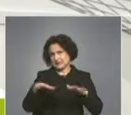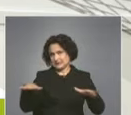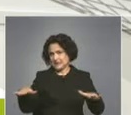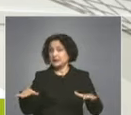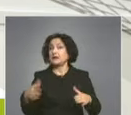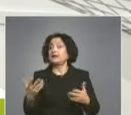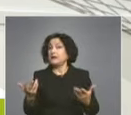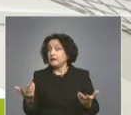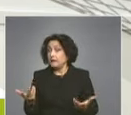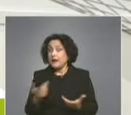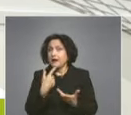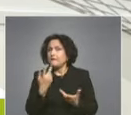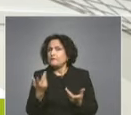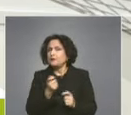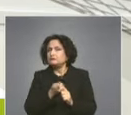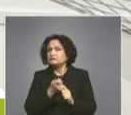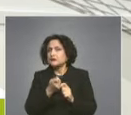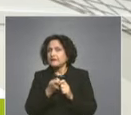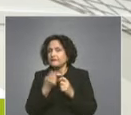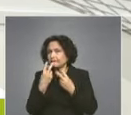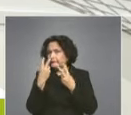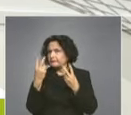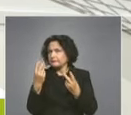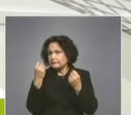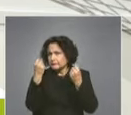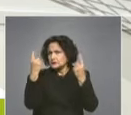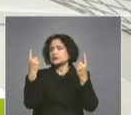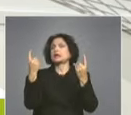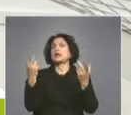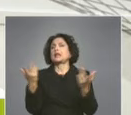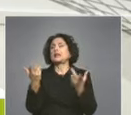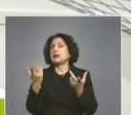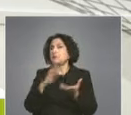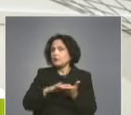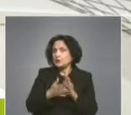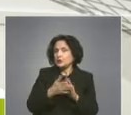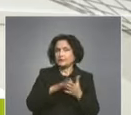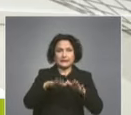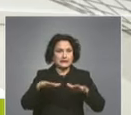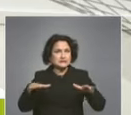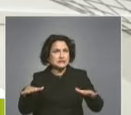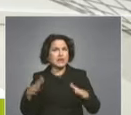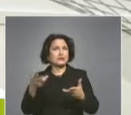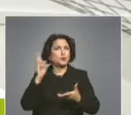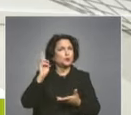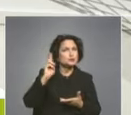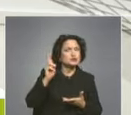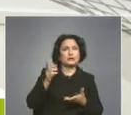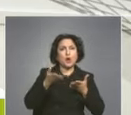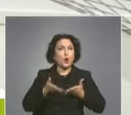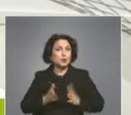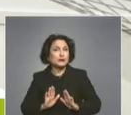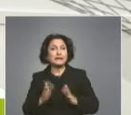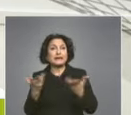Господин Георгиев, какво ви прави впечатление? Подготвили ли са децата, родителите, образователната система да реагират при такива